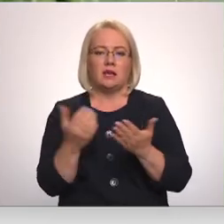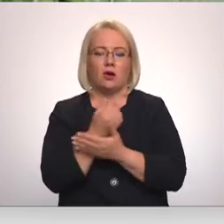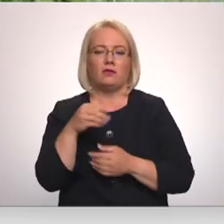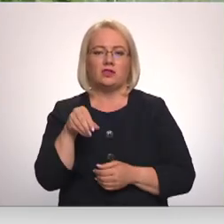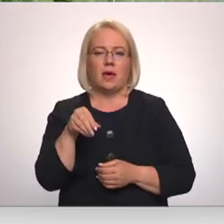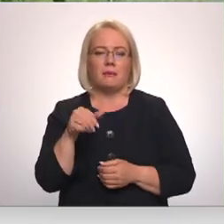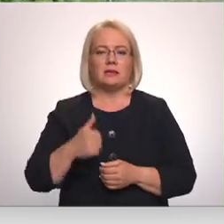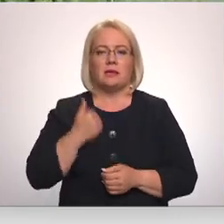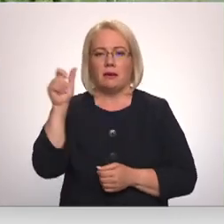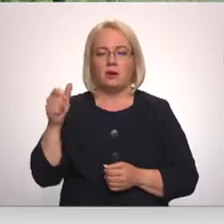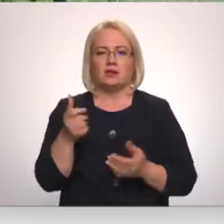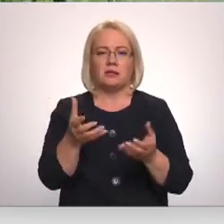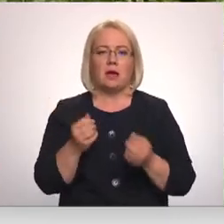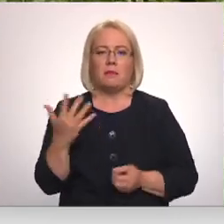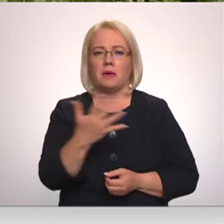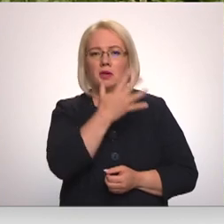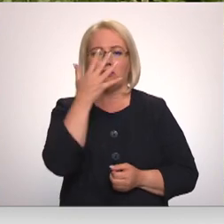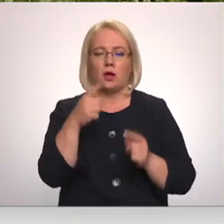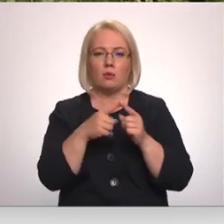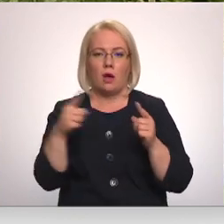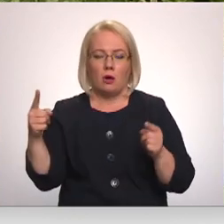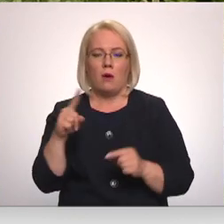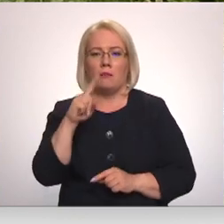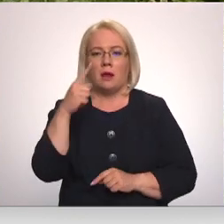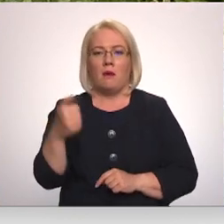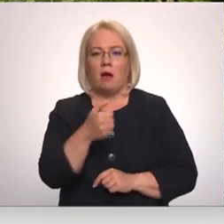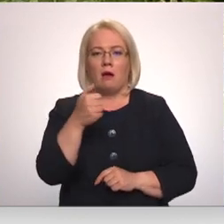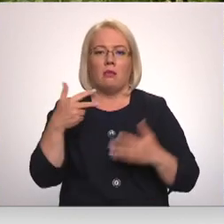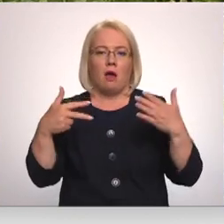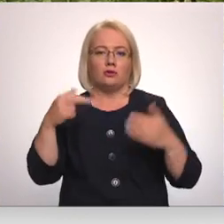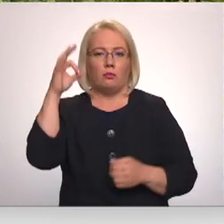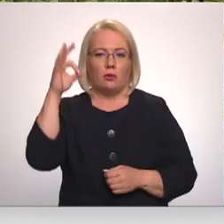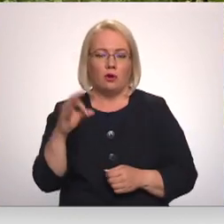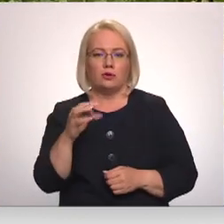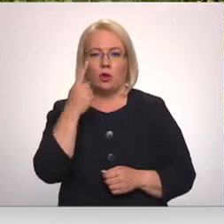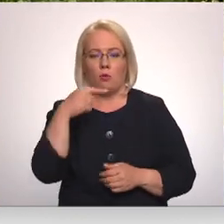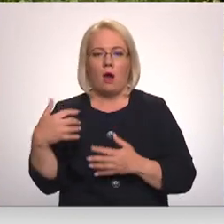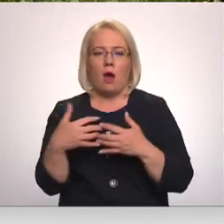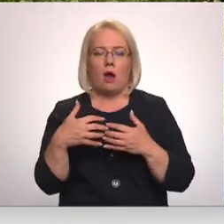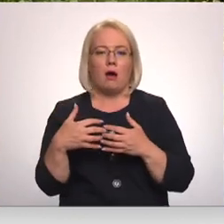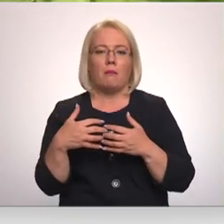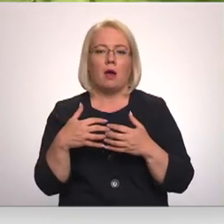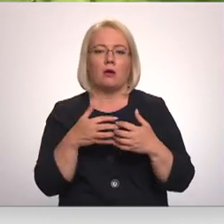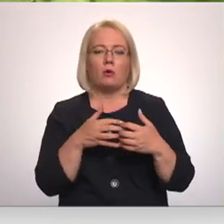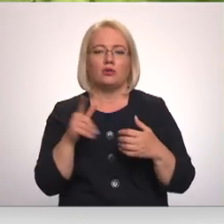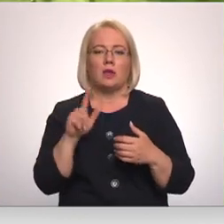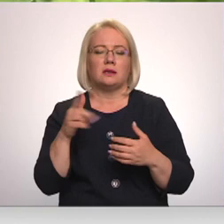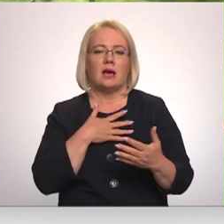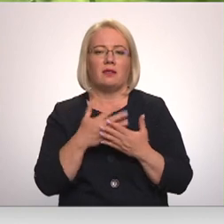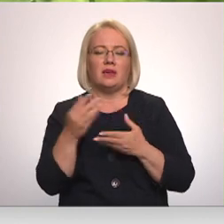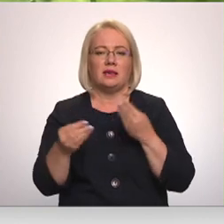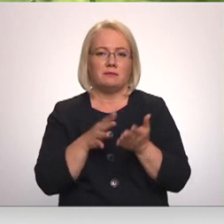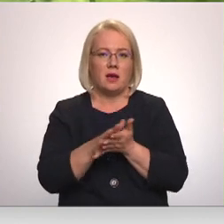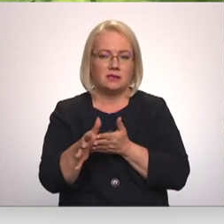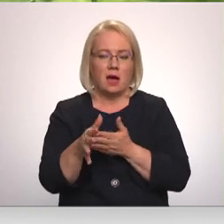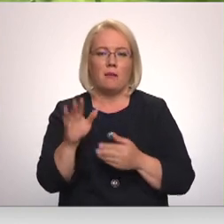īpašnieki saņems piecu gadu garumā. Pirmajā gadā tie ir 80% no apkarošanas aktivitāšu izmaksām, bet nevairākā